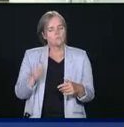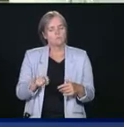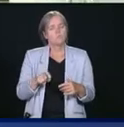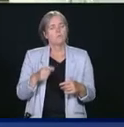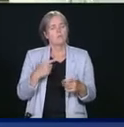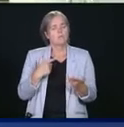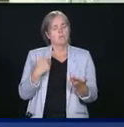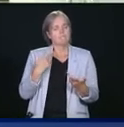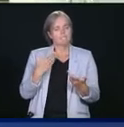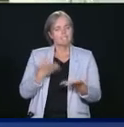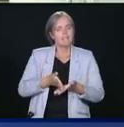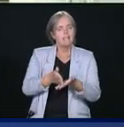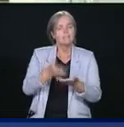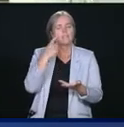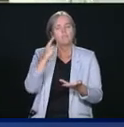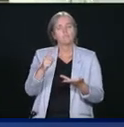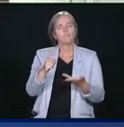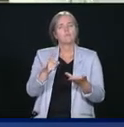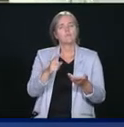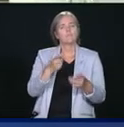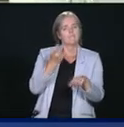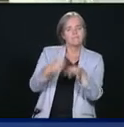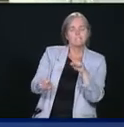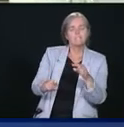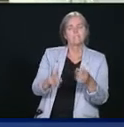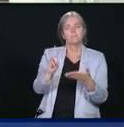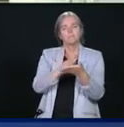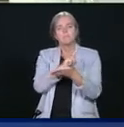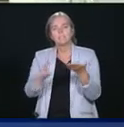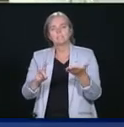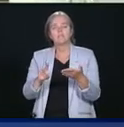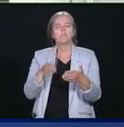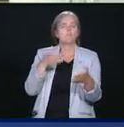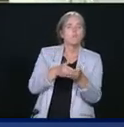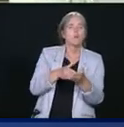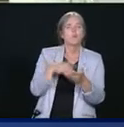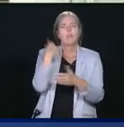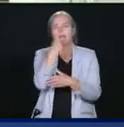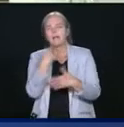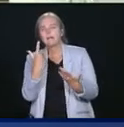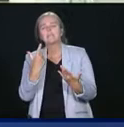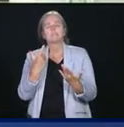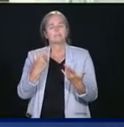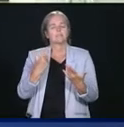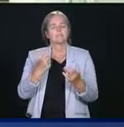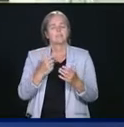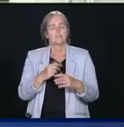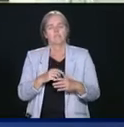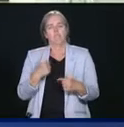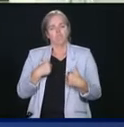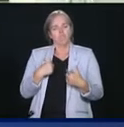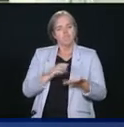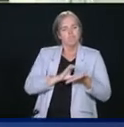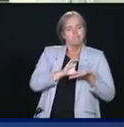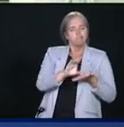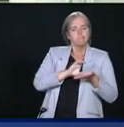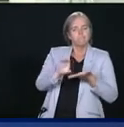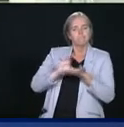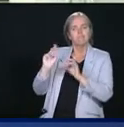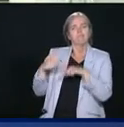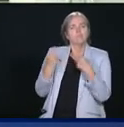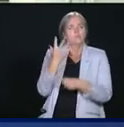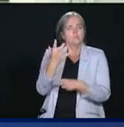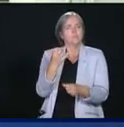'intolérance. Comme un gouvernement, avons fait beaucoup d'investissements pendant les cinq dernières années, si c'est sur les programmes de communautés communautés